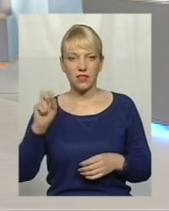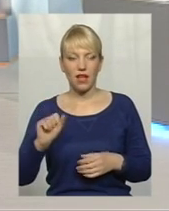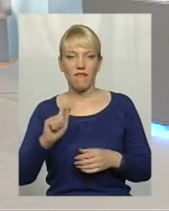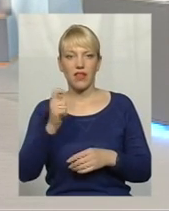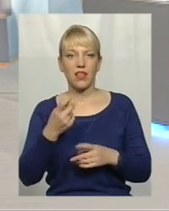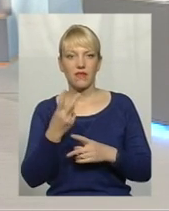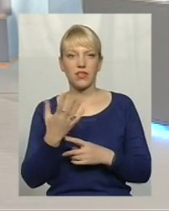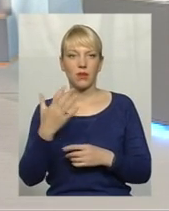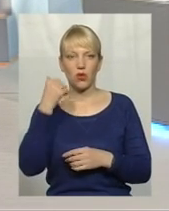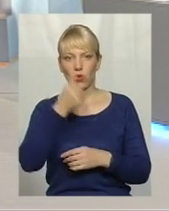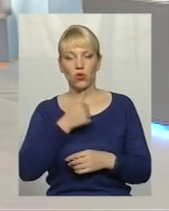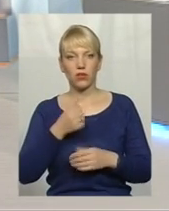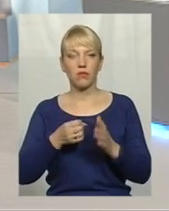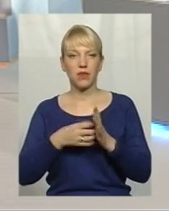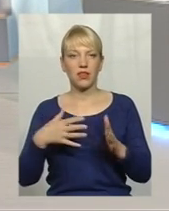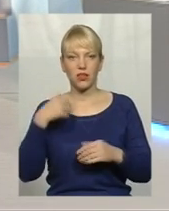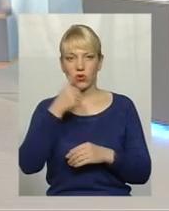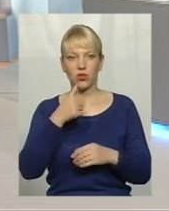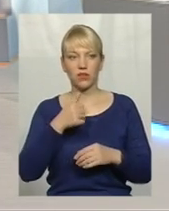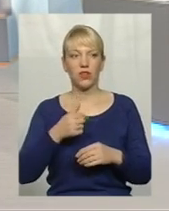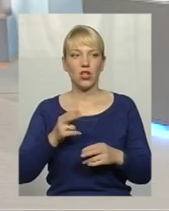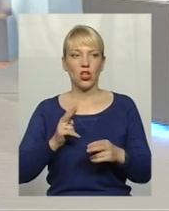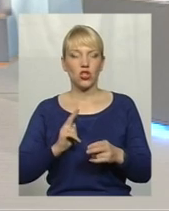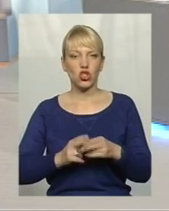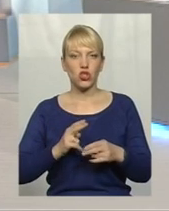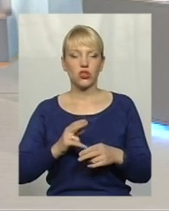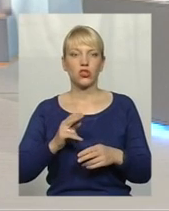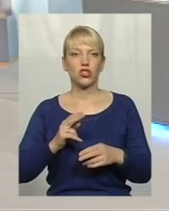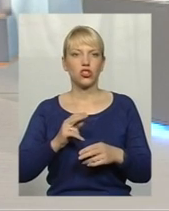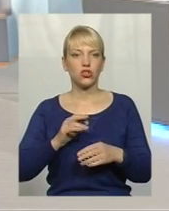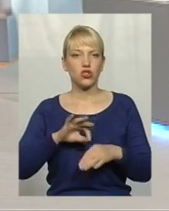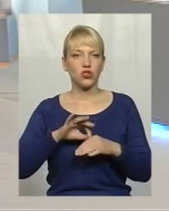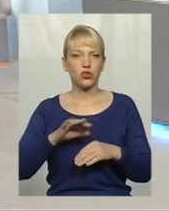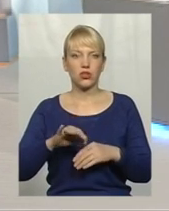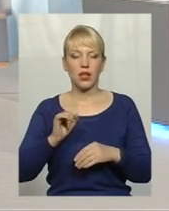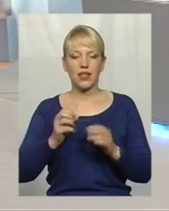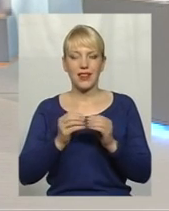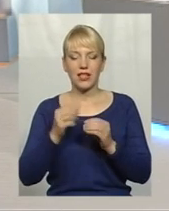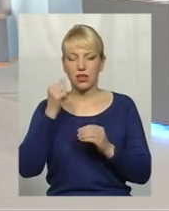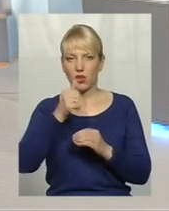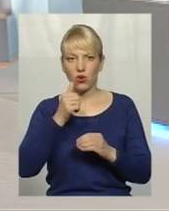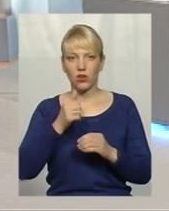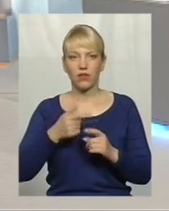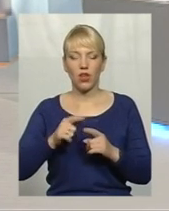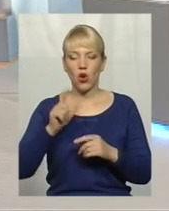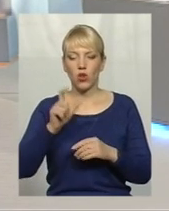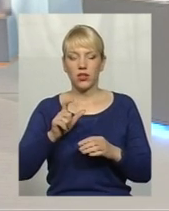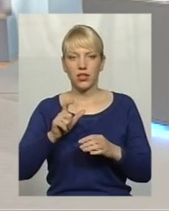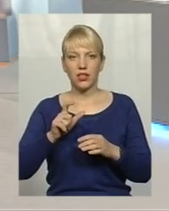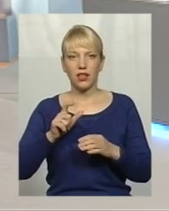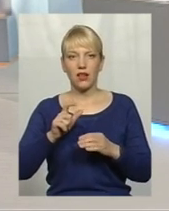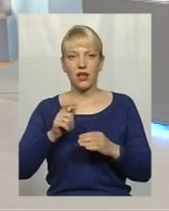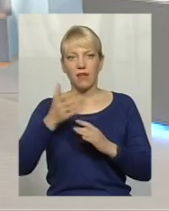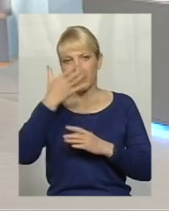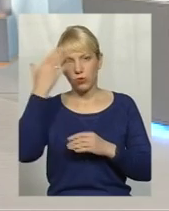років, 15 років жорсткого, 10 років вже більш жодячого, людина відходила після війни. Що робиться